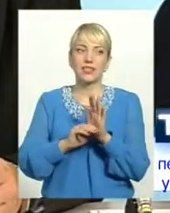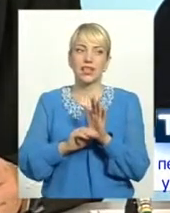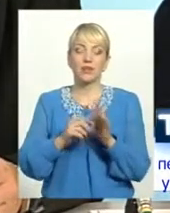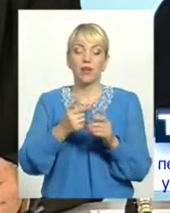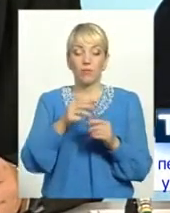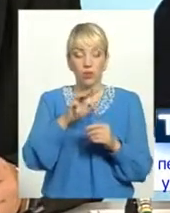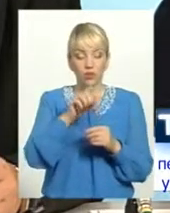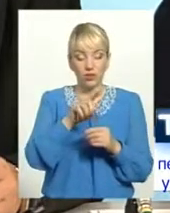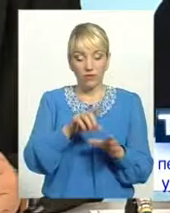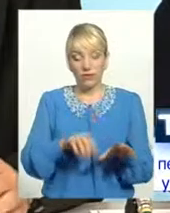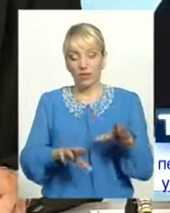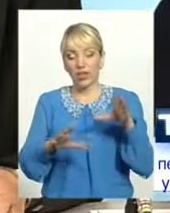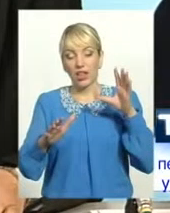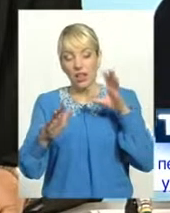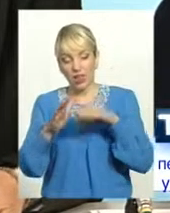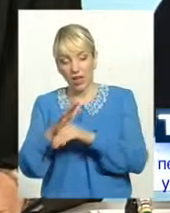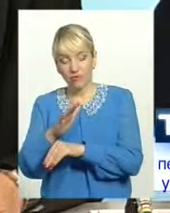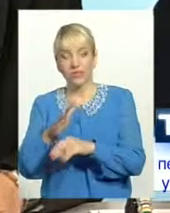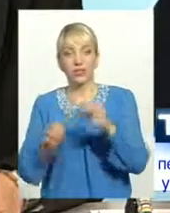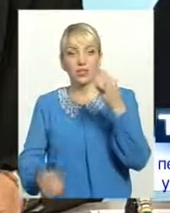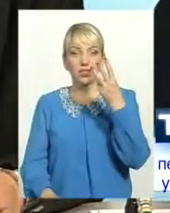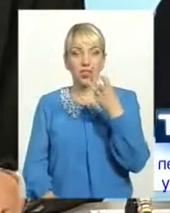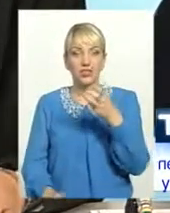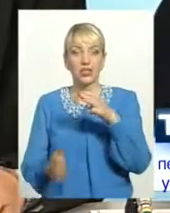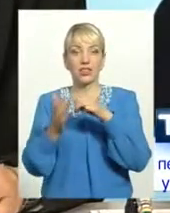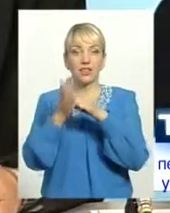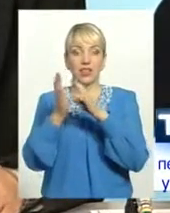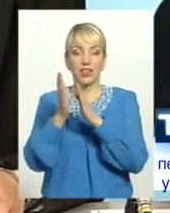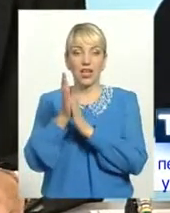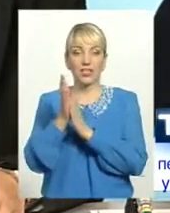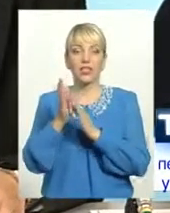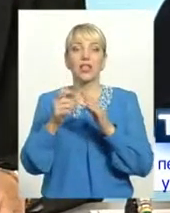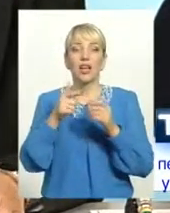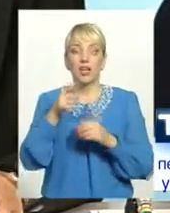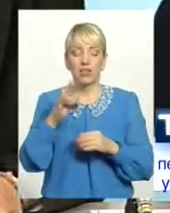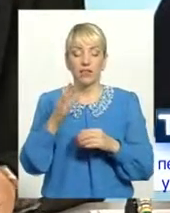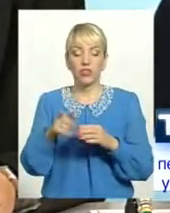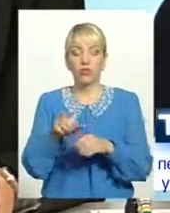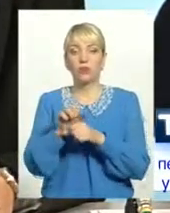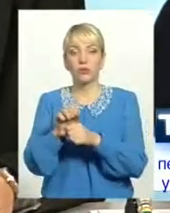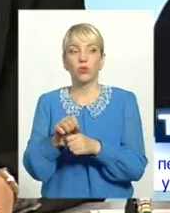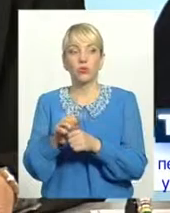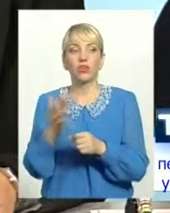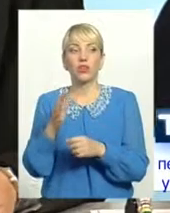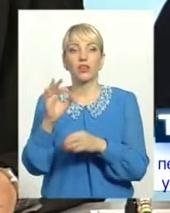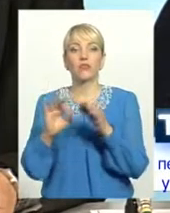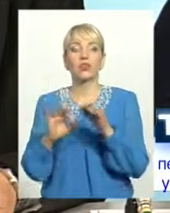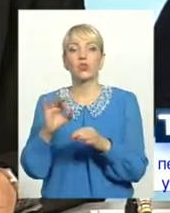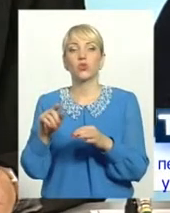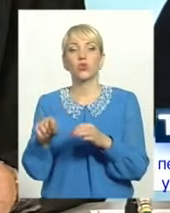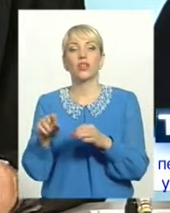319 гривень на пенсію. Ну, якщо вони там певний період полежать, то який відсоток на них